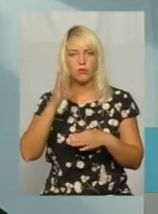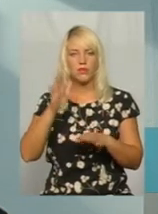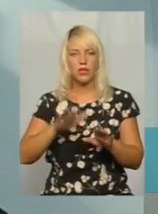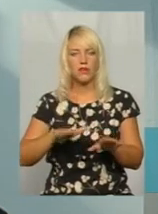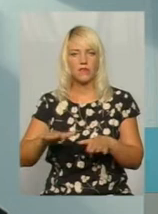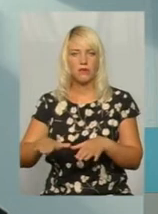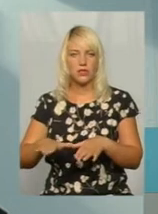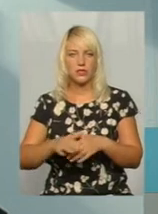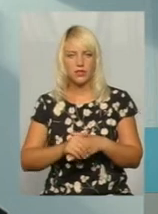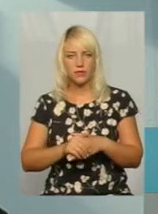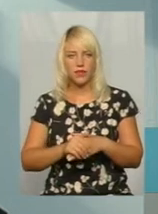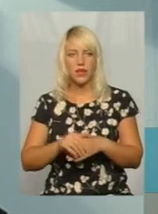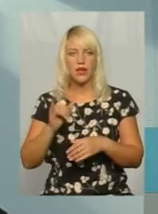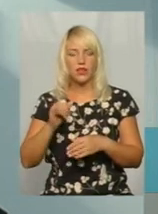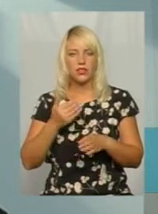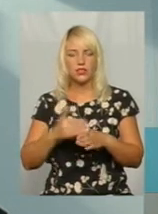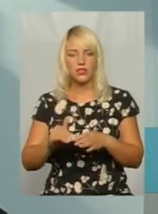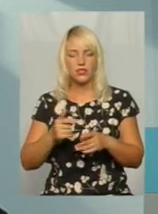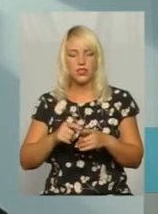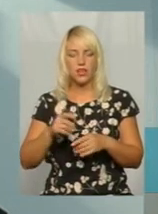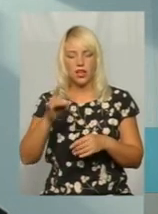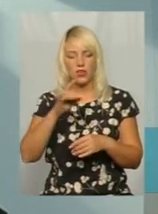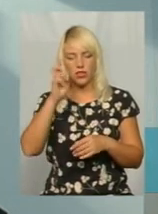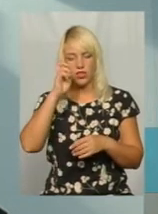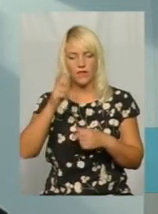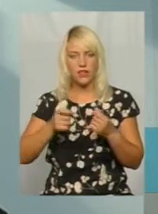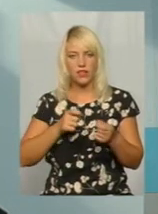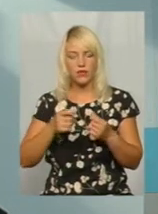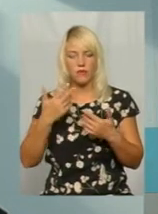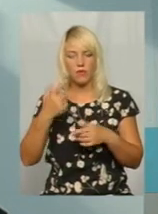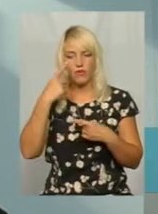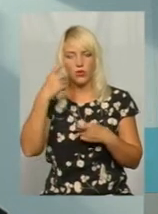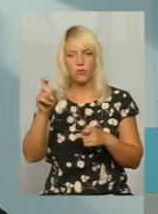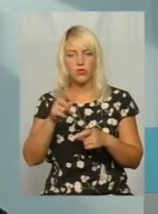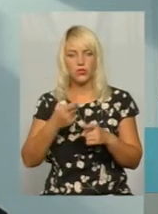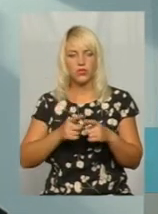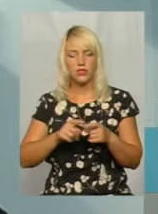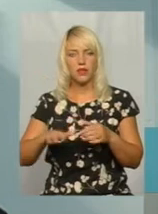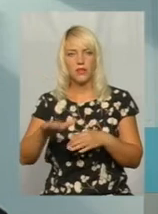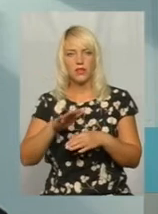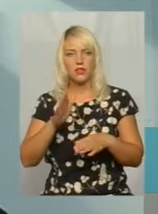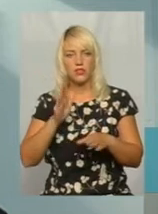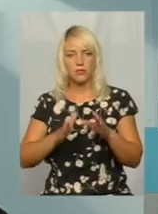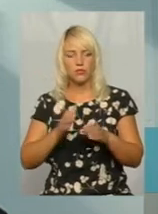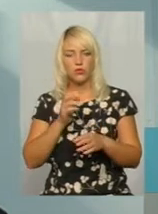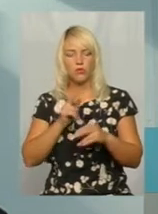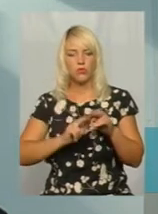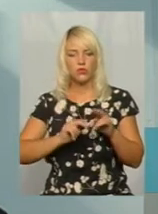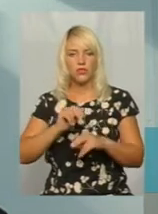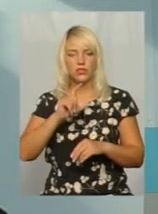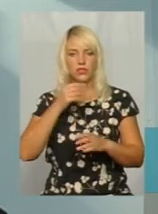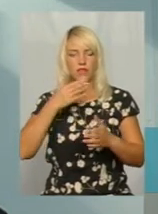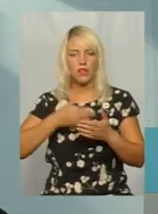габаритно-магових комплексів. Частина районних державних адміністрацій повідомила, що дані майданчики вони будуть будувати за